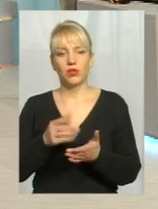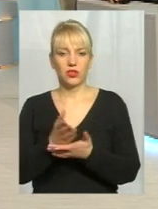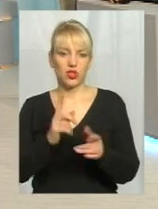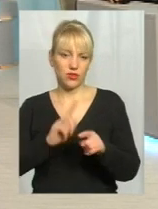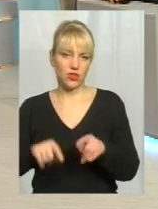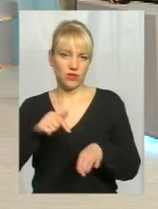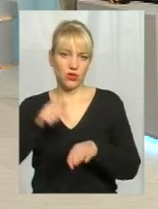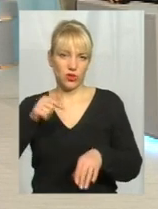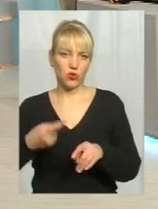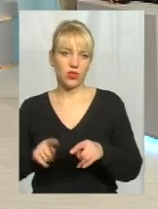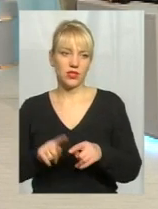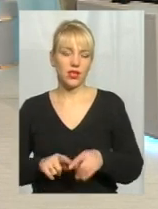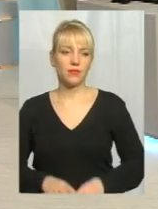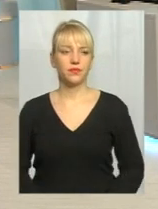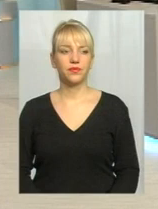відреагує.